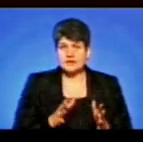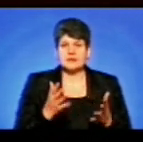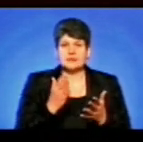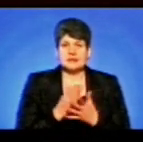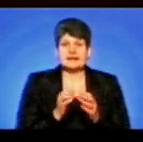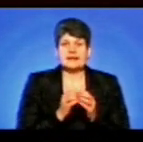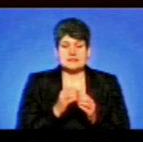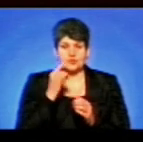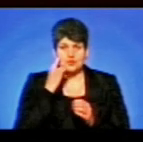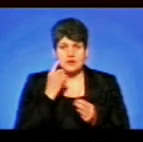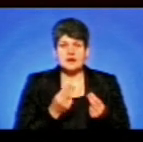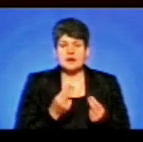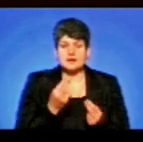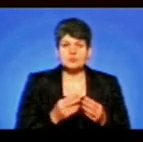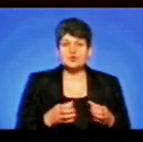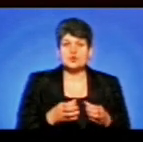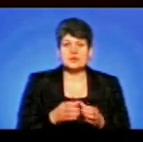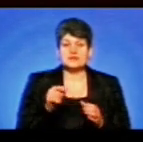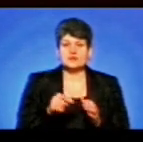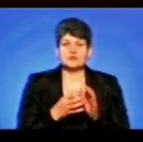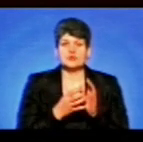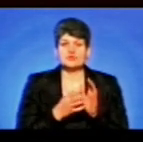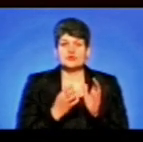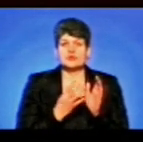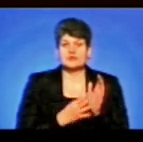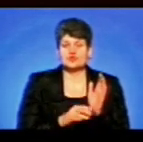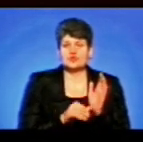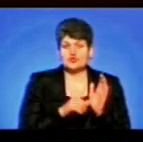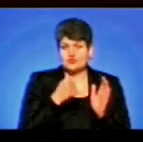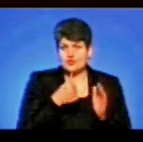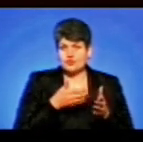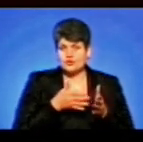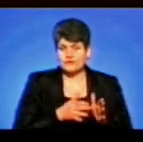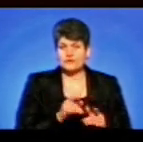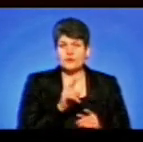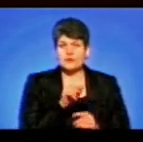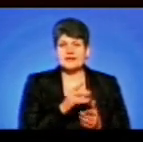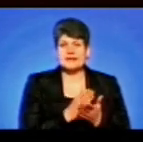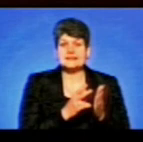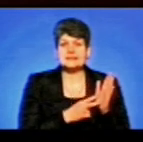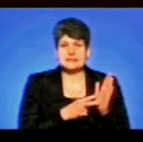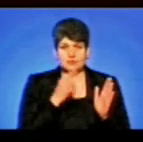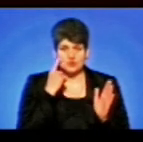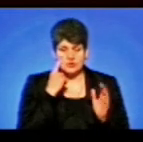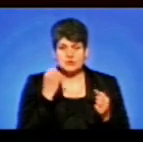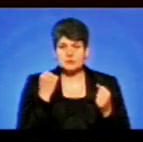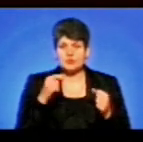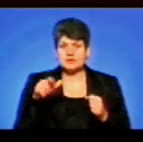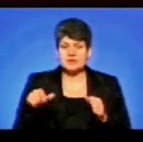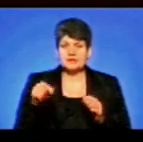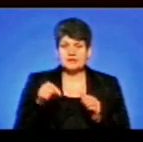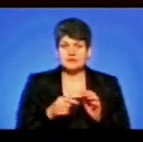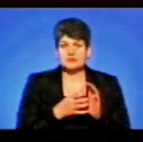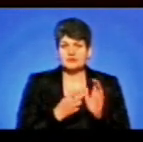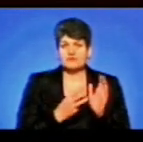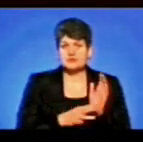10 очок, гратимуть з командою 1996 року народження, у якої 7 очок. Спортсмени 1985